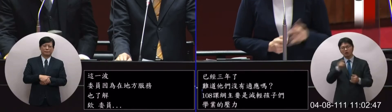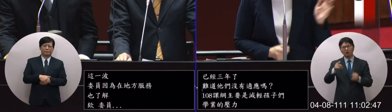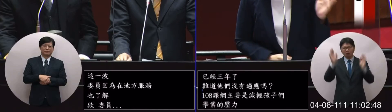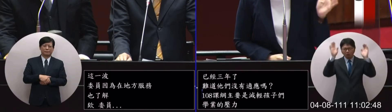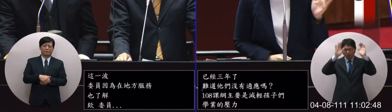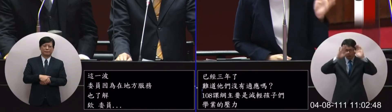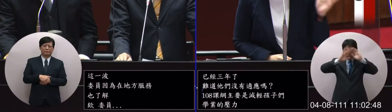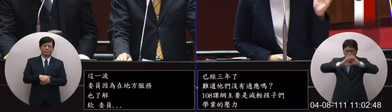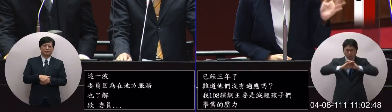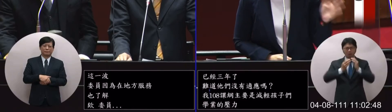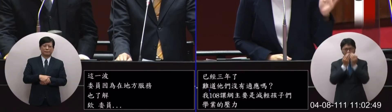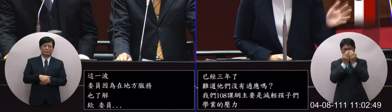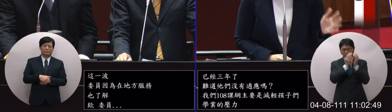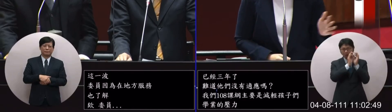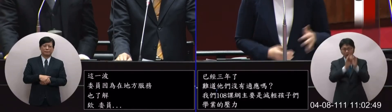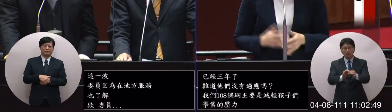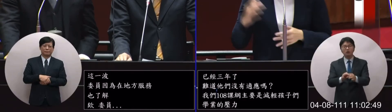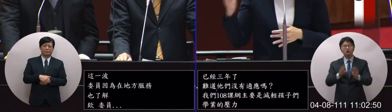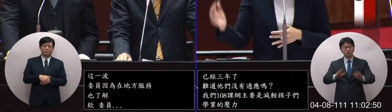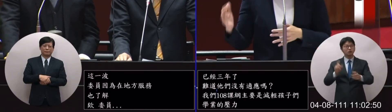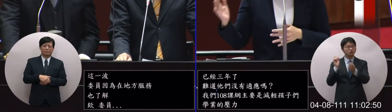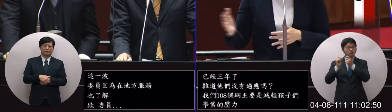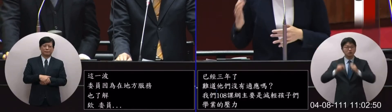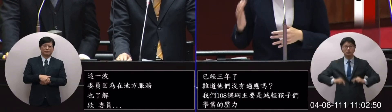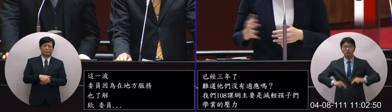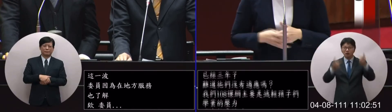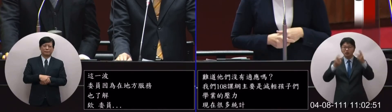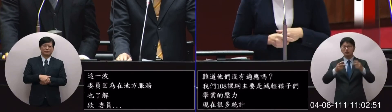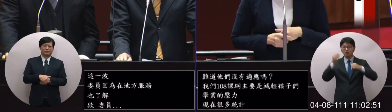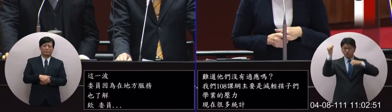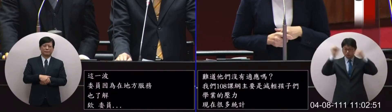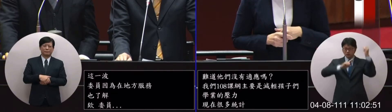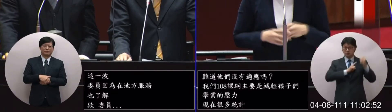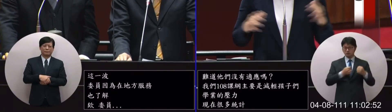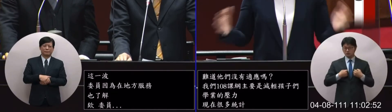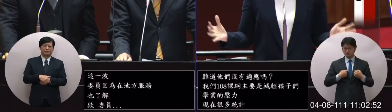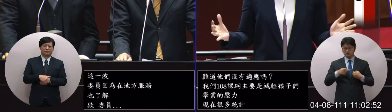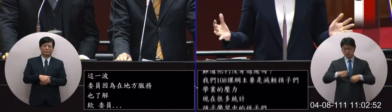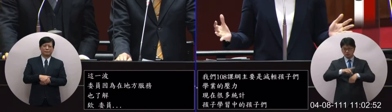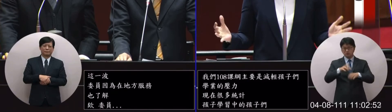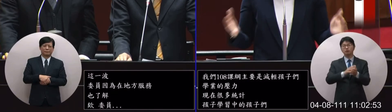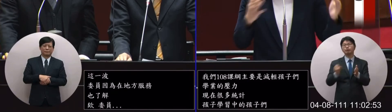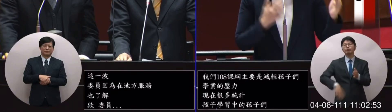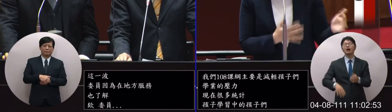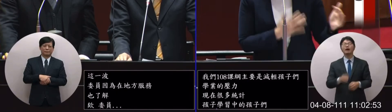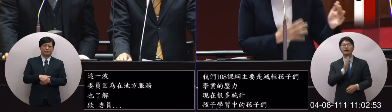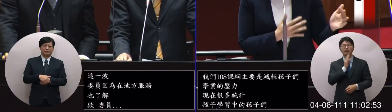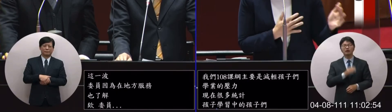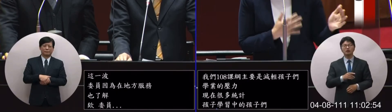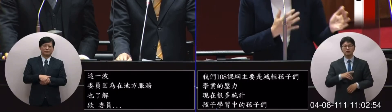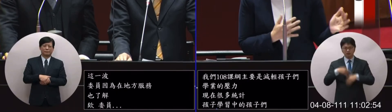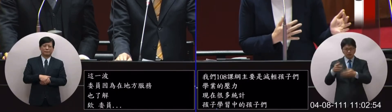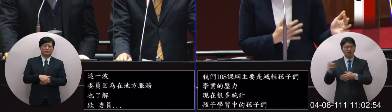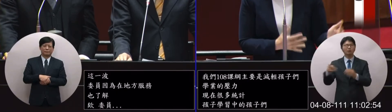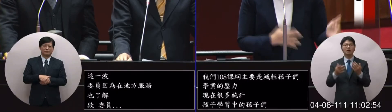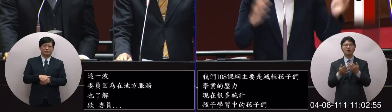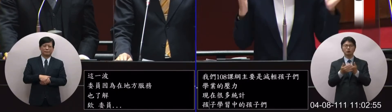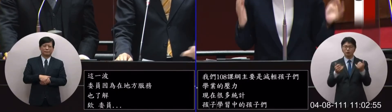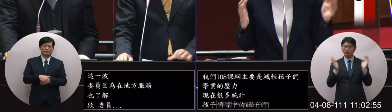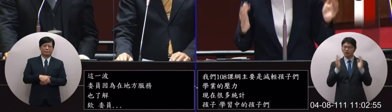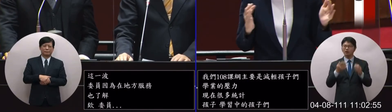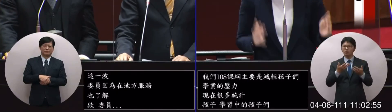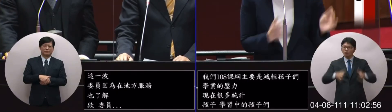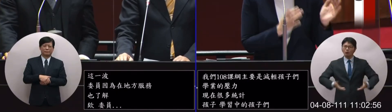夜所以我們才把早自修取消給要給他們多一點休息時間但是這個108的課綱